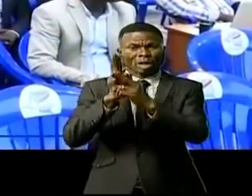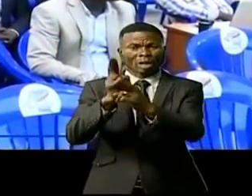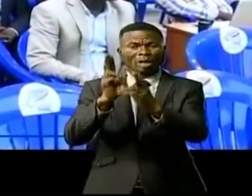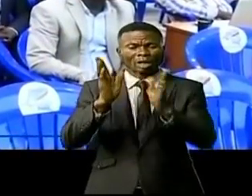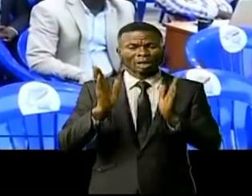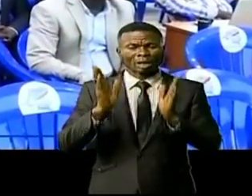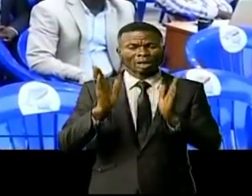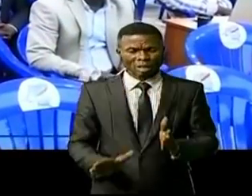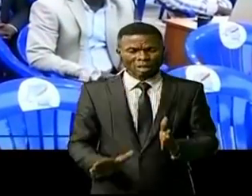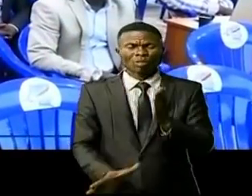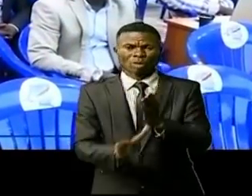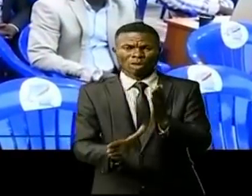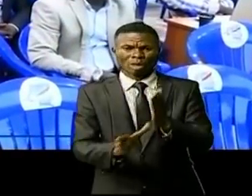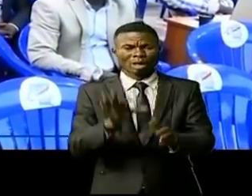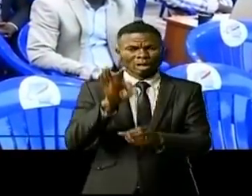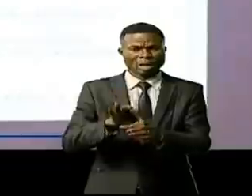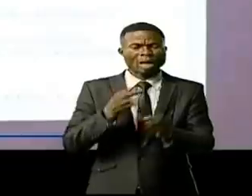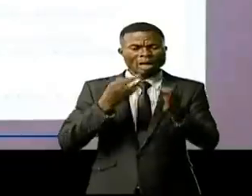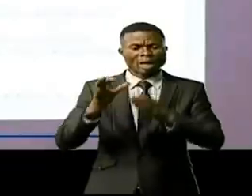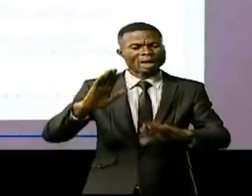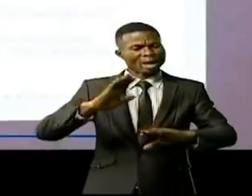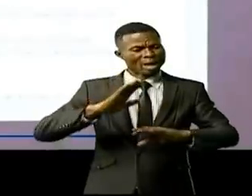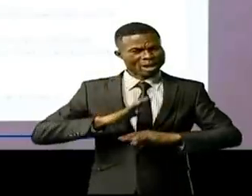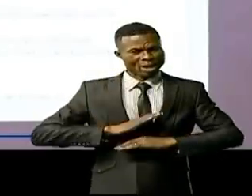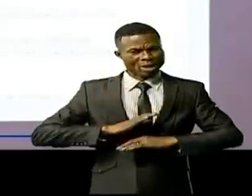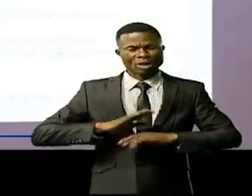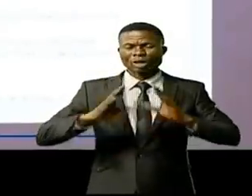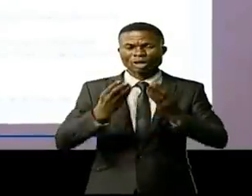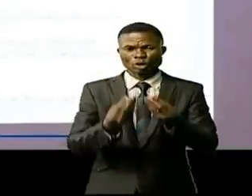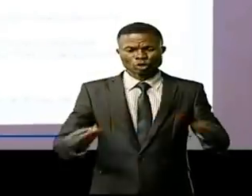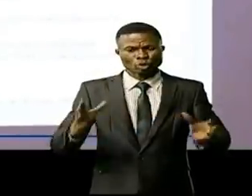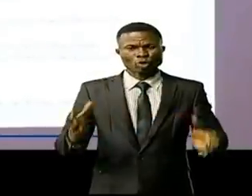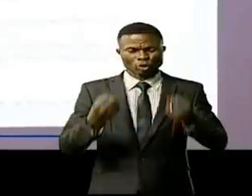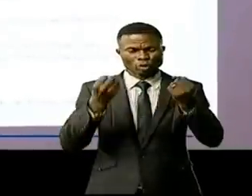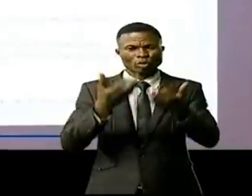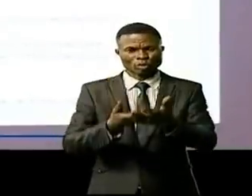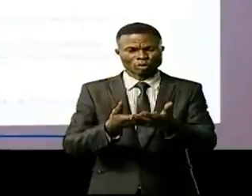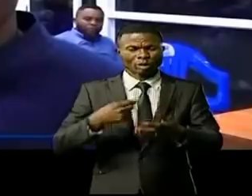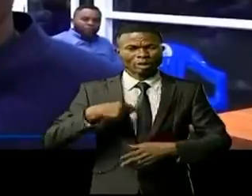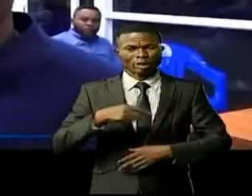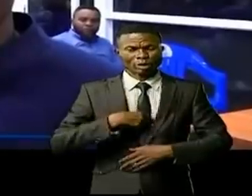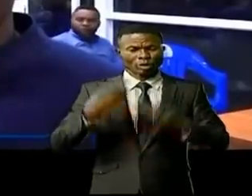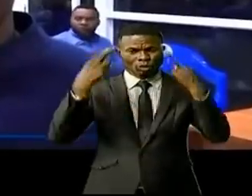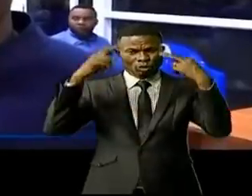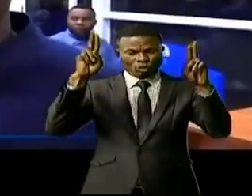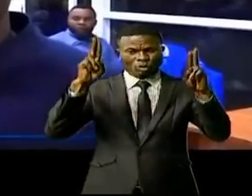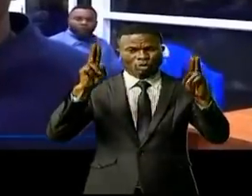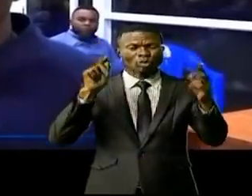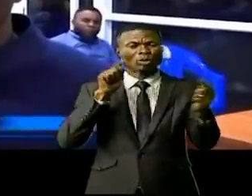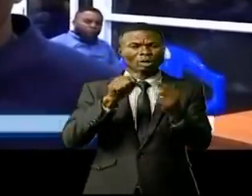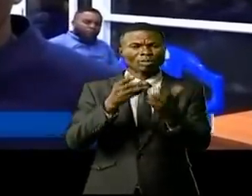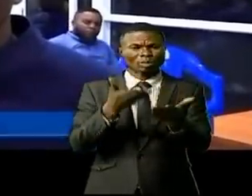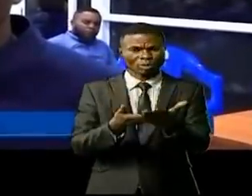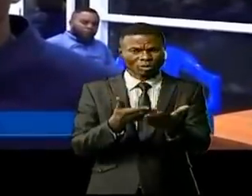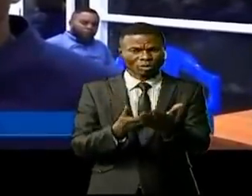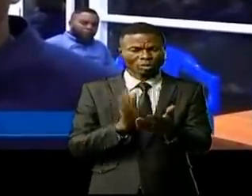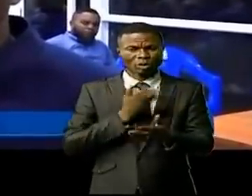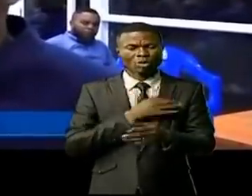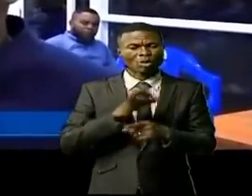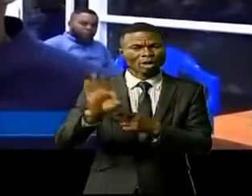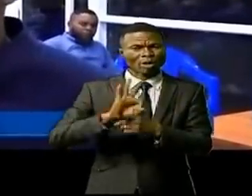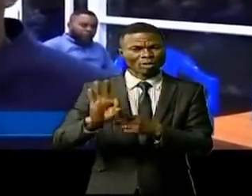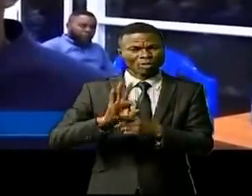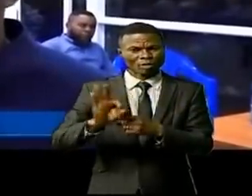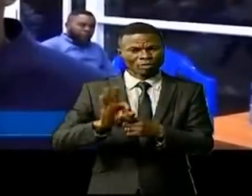centrale électorale a exprimé sa satisfaction au regard des résultats obtenus. En tout cas, nous avons atteint l'objectif de notre formation